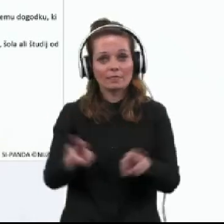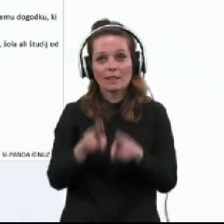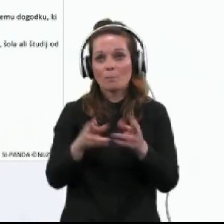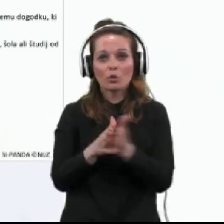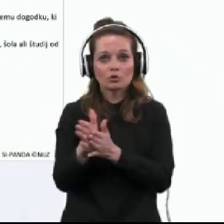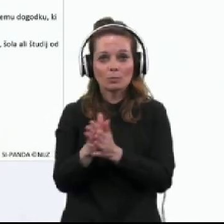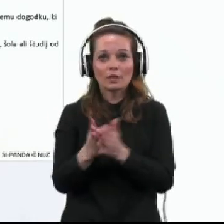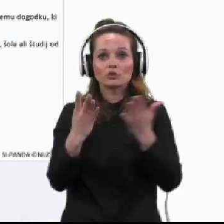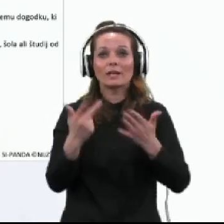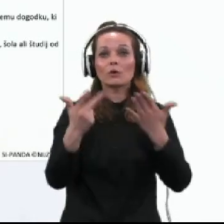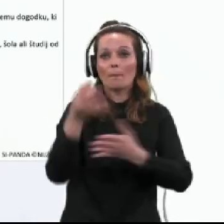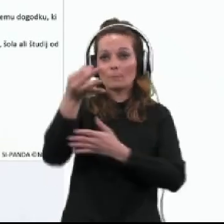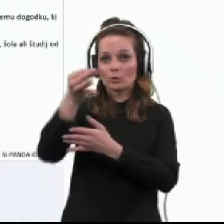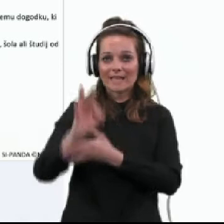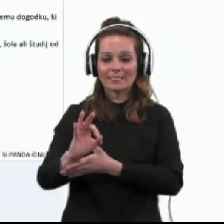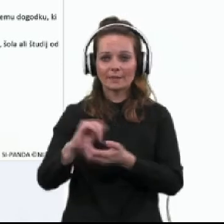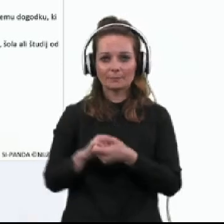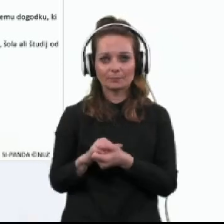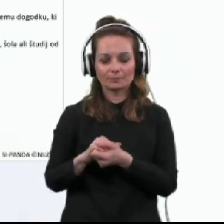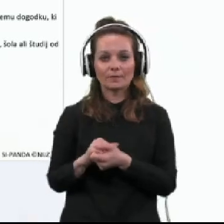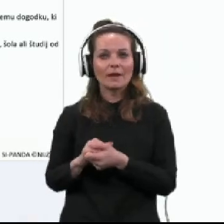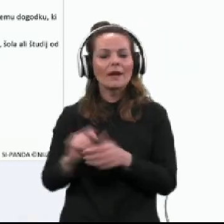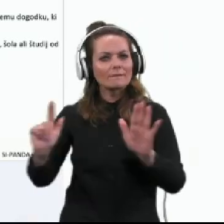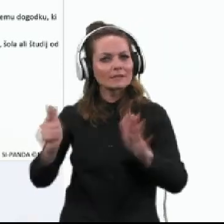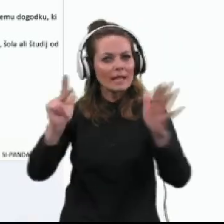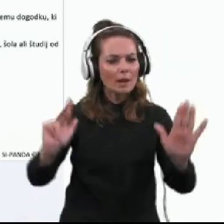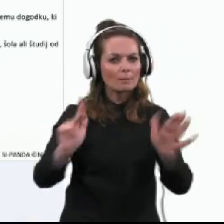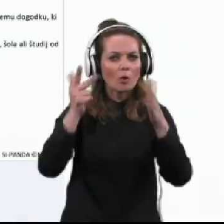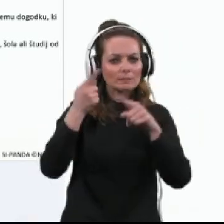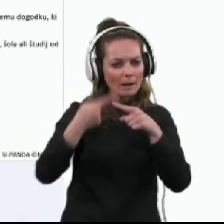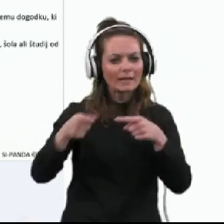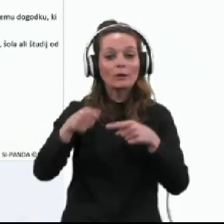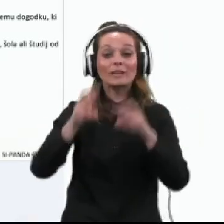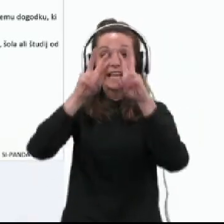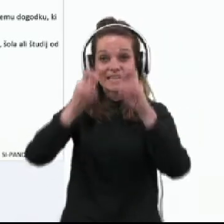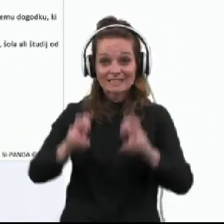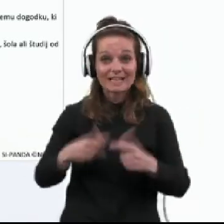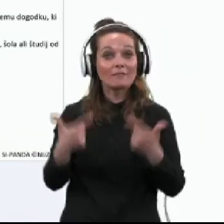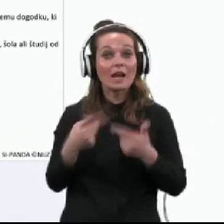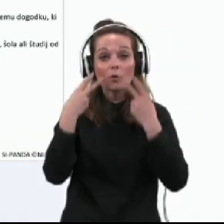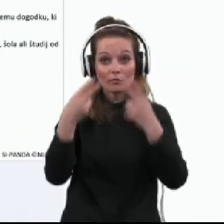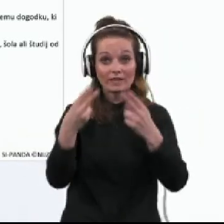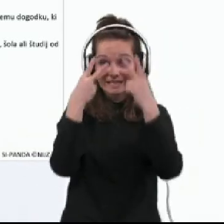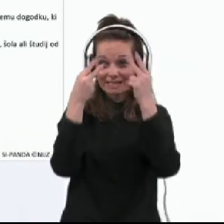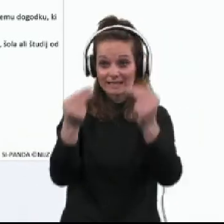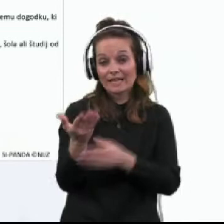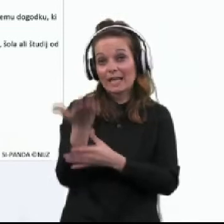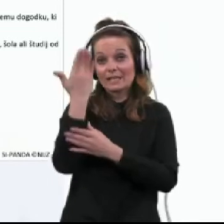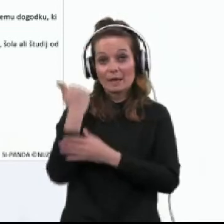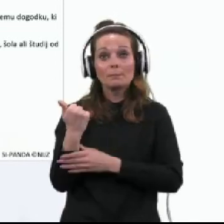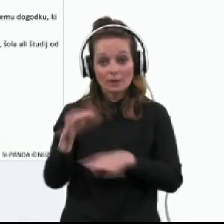84%. V 7. in 8. valu raziskave lahko vidite na sliki, bil